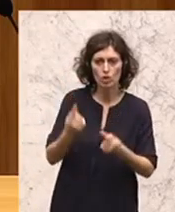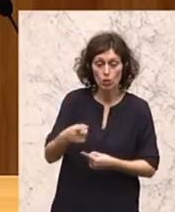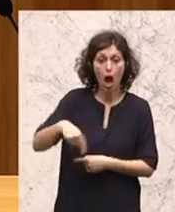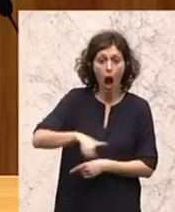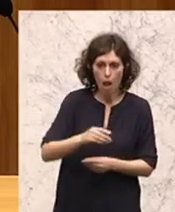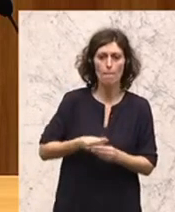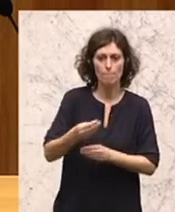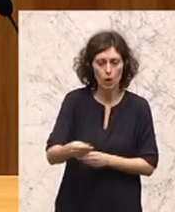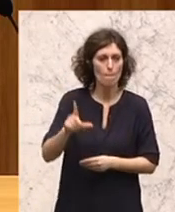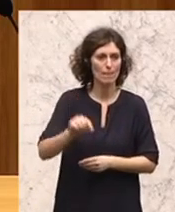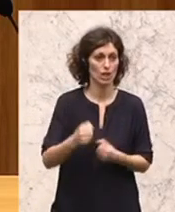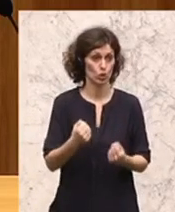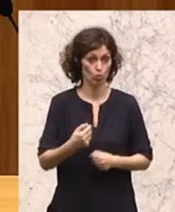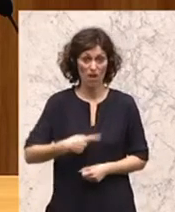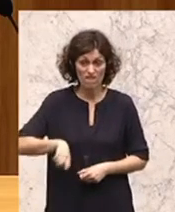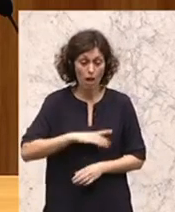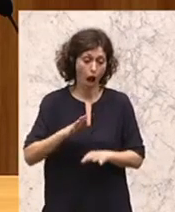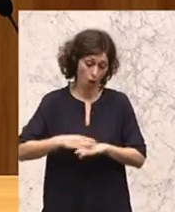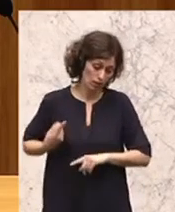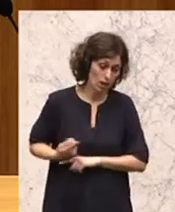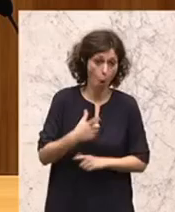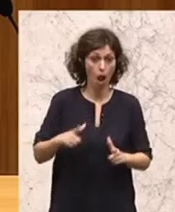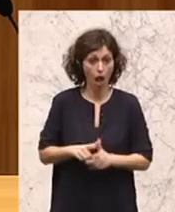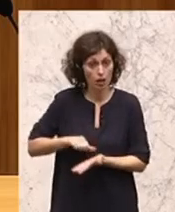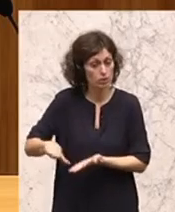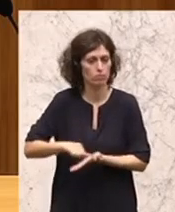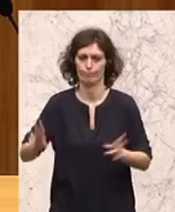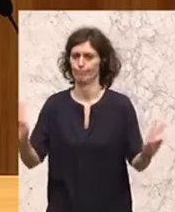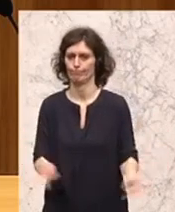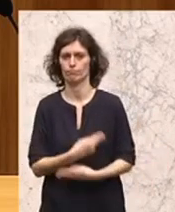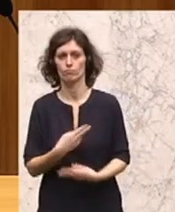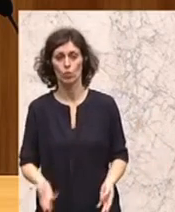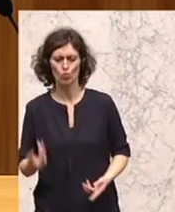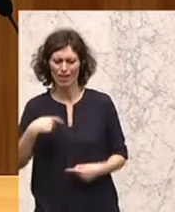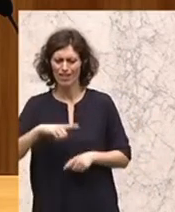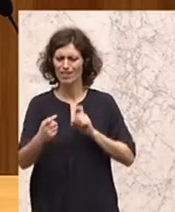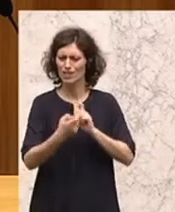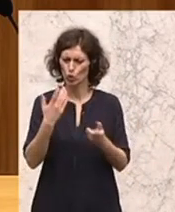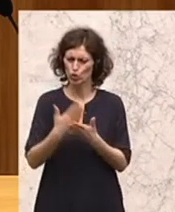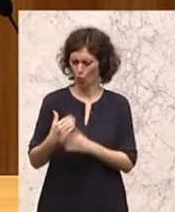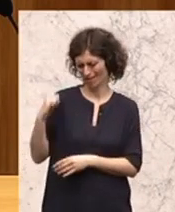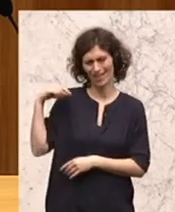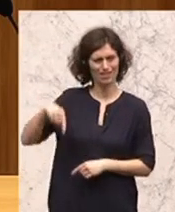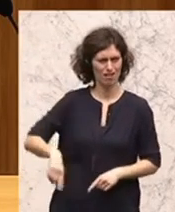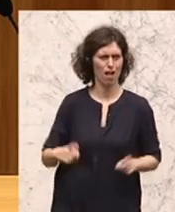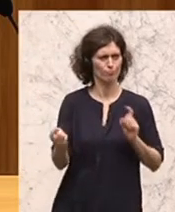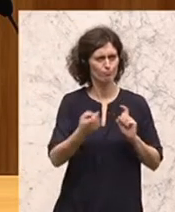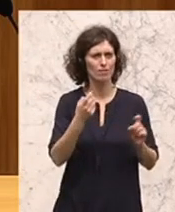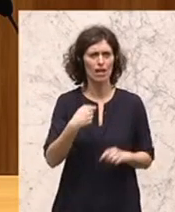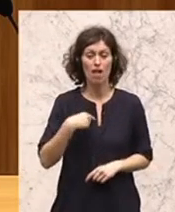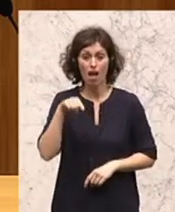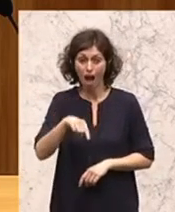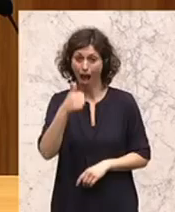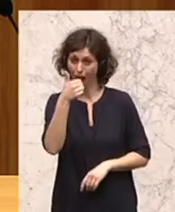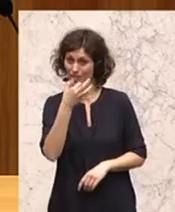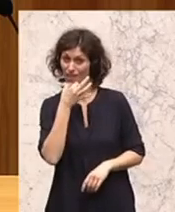Mindestsicherung landen werden. Und das werden wir auch auf Dauer nicht leisten können. Und bei allen Diskussionen, die wir gestern hier herinnen auch geführt haben, ist mir eine